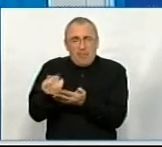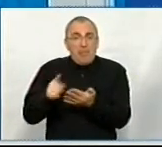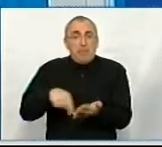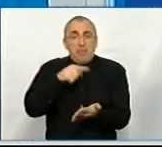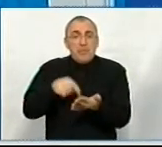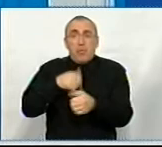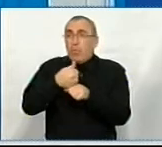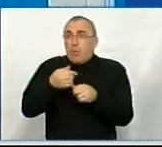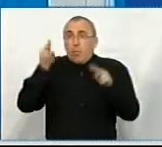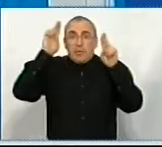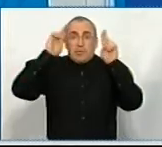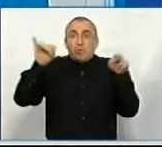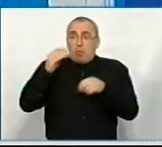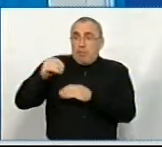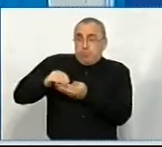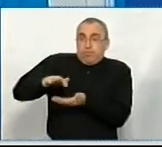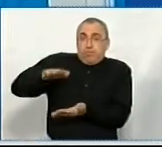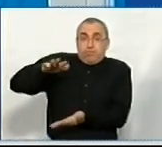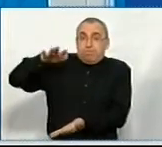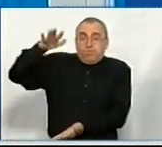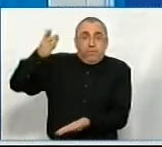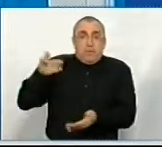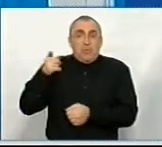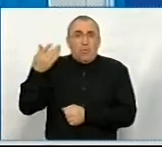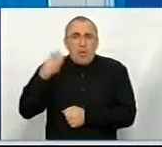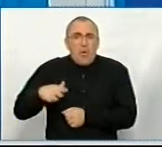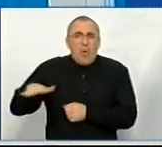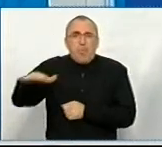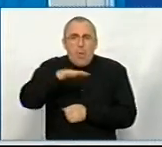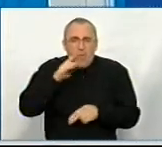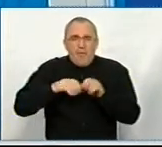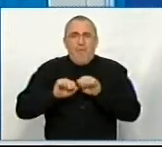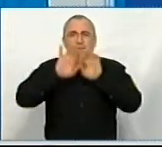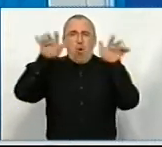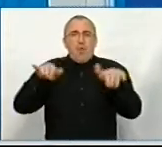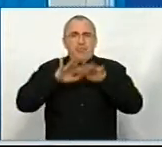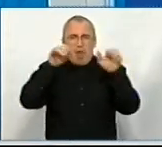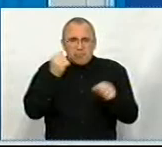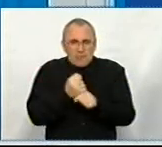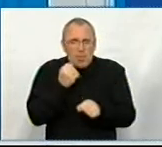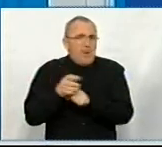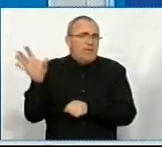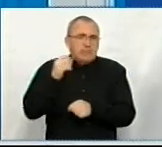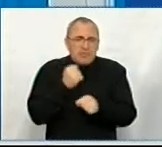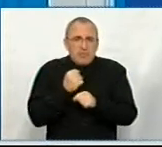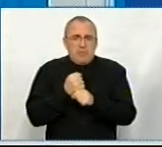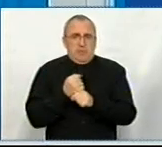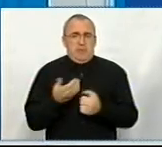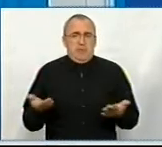головний навіть не знає, що вже з цими грошима робити. Тобто там вже і площу зробили, і фонтани зробили, і все зробили. І